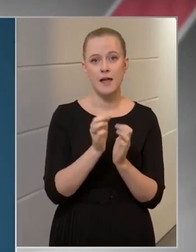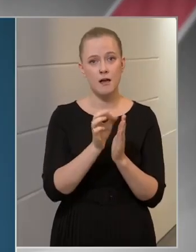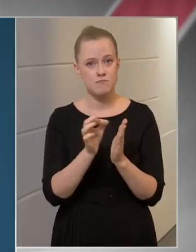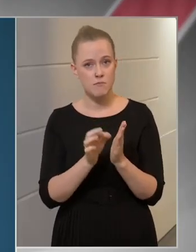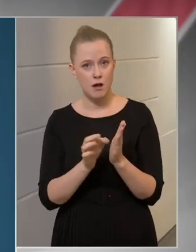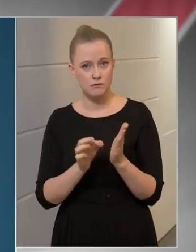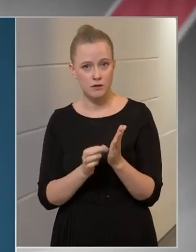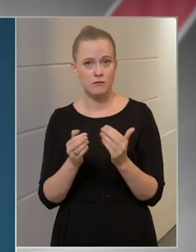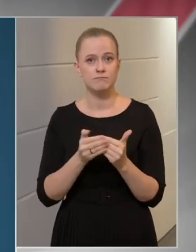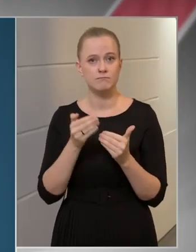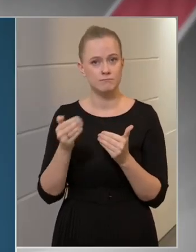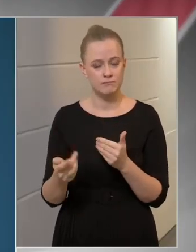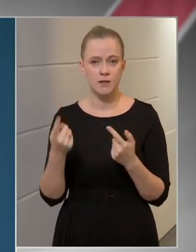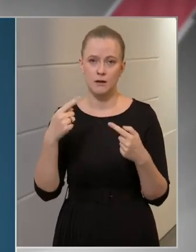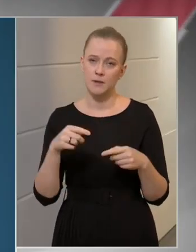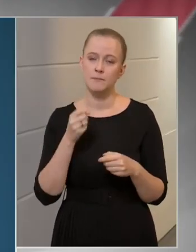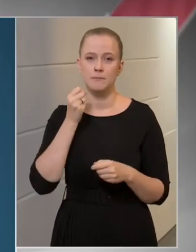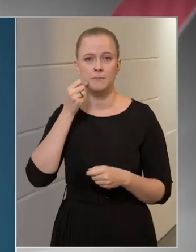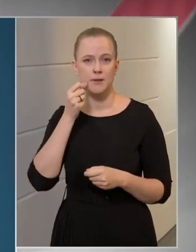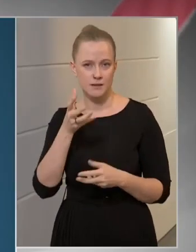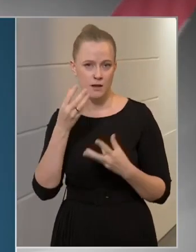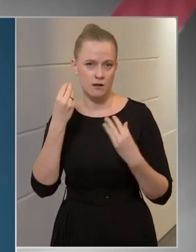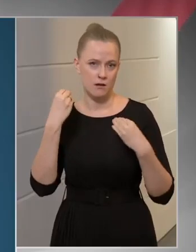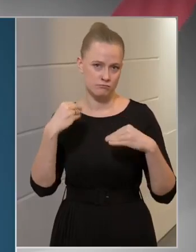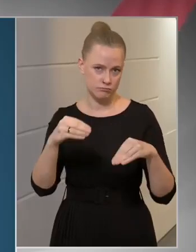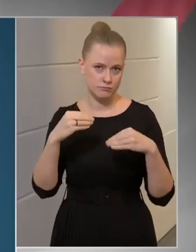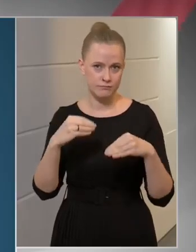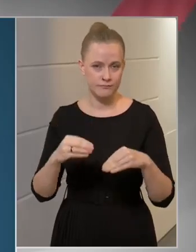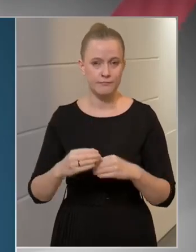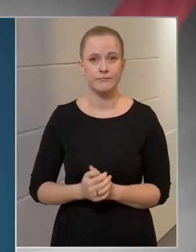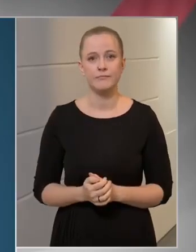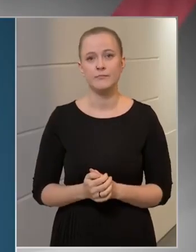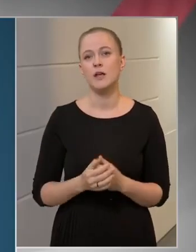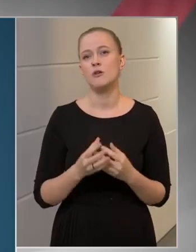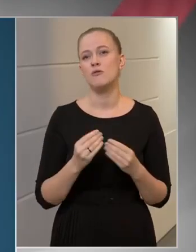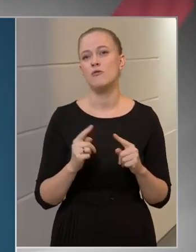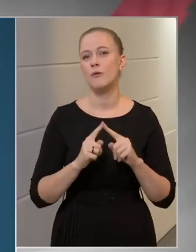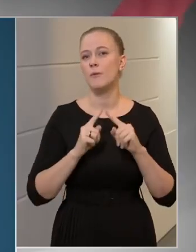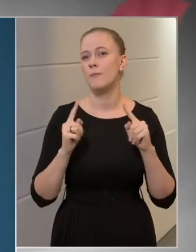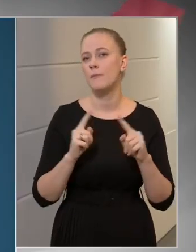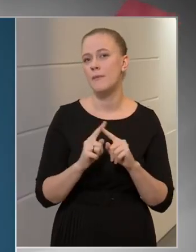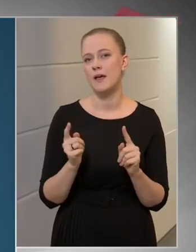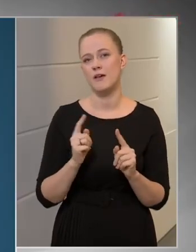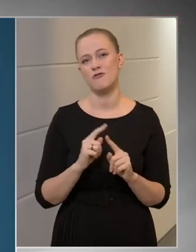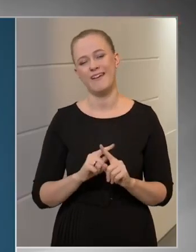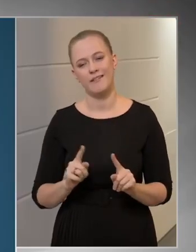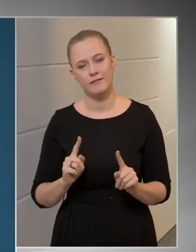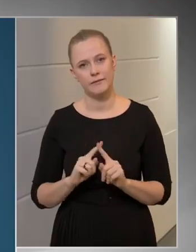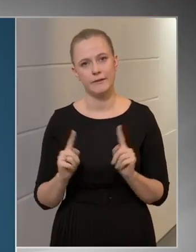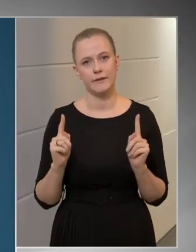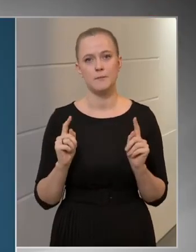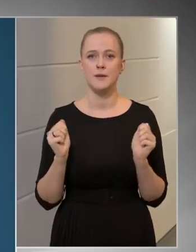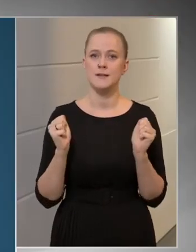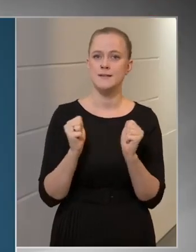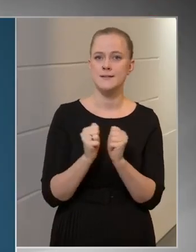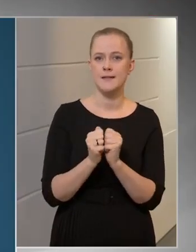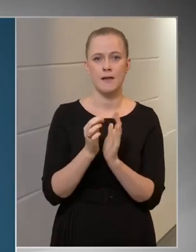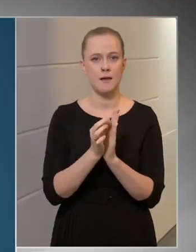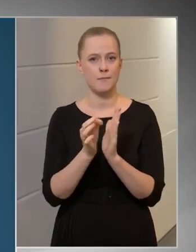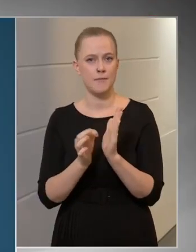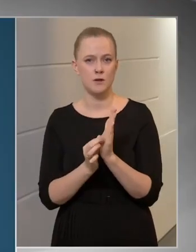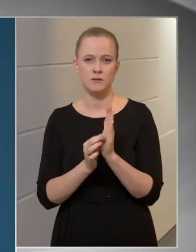túl, amit önökkel naponta ismertetünk, számos más egyéb számadat,